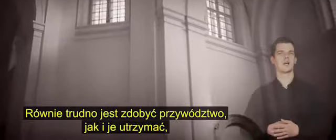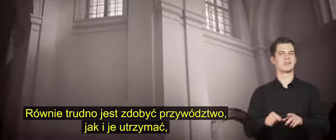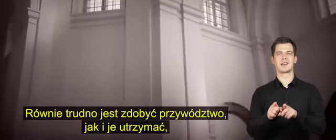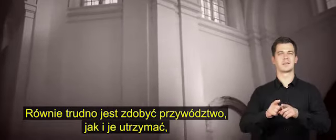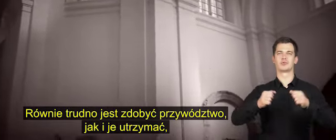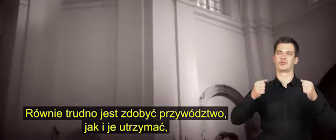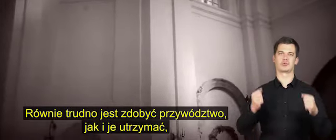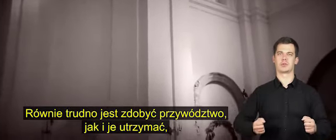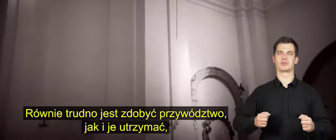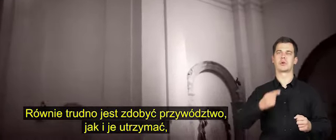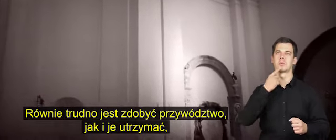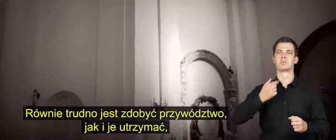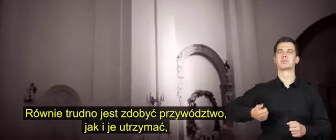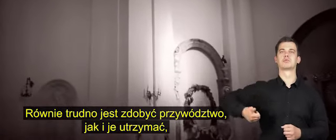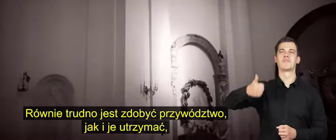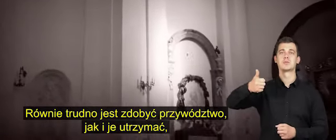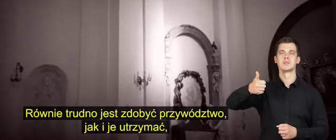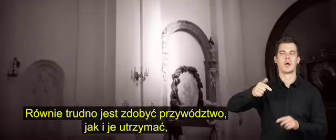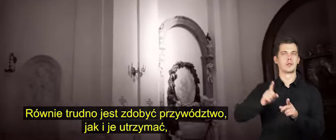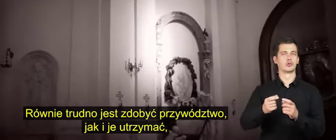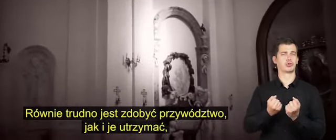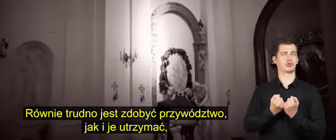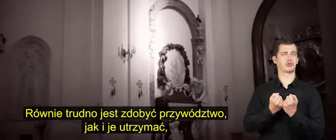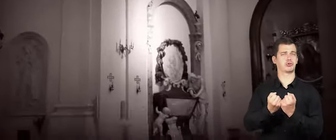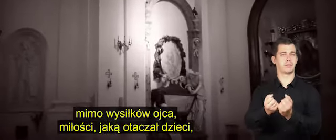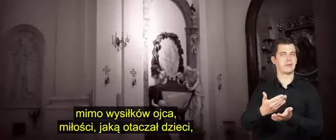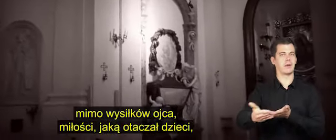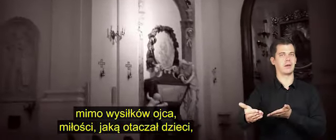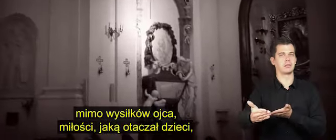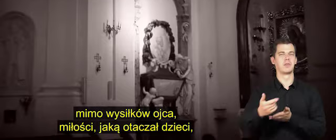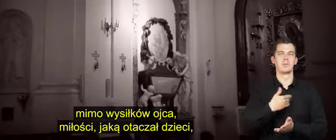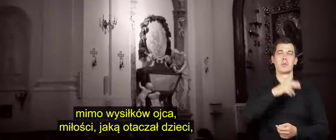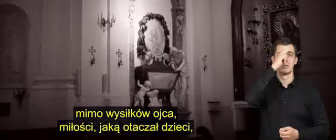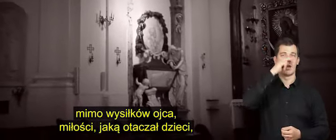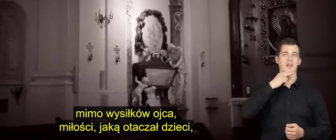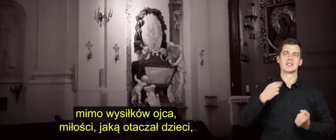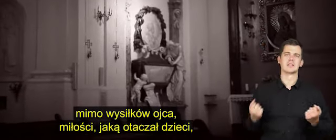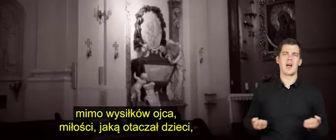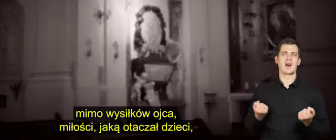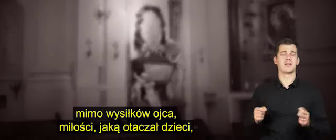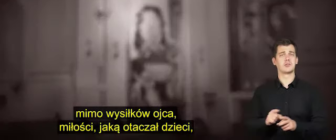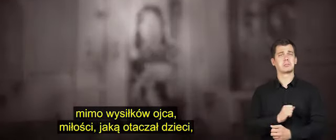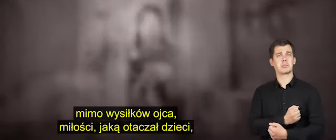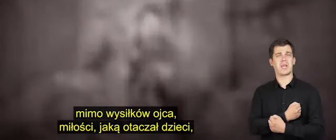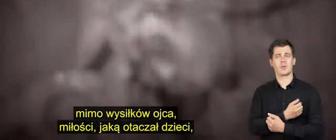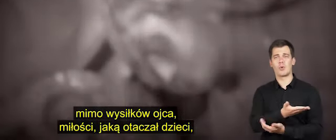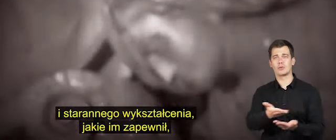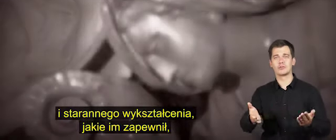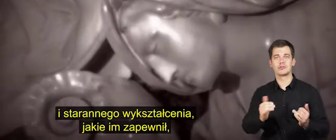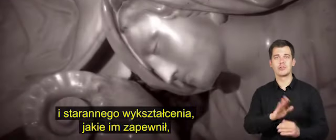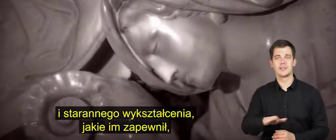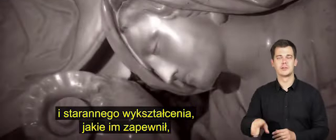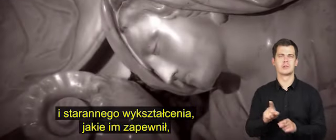Równie trudno jest zdobyć przywództwo, jak je utrzymać. Mimo wysiłków ojca, miłości, którą otaczał dzieci,